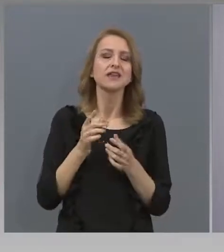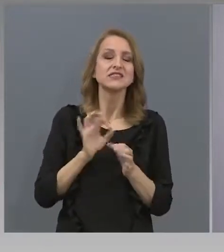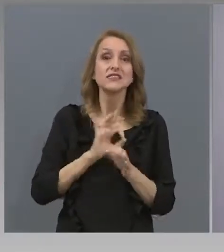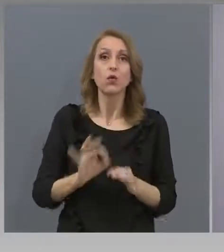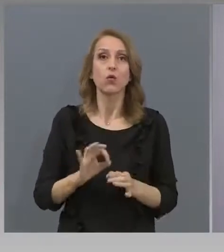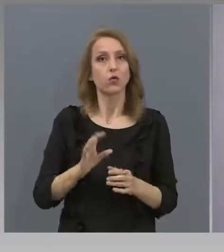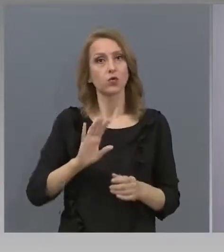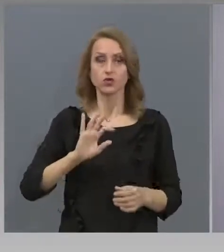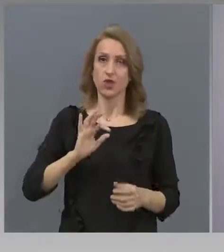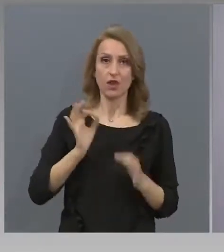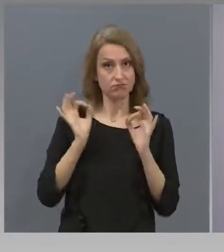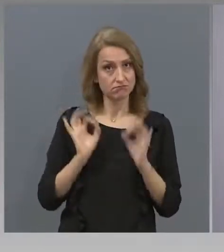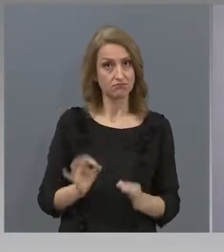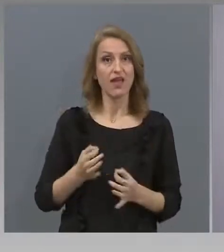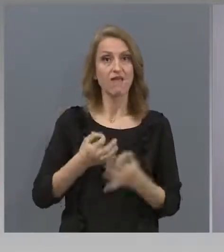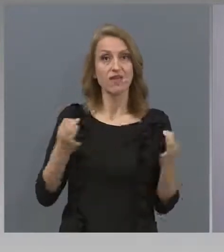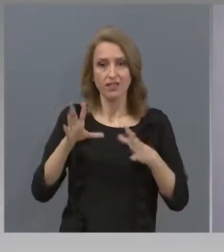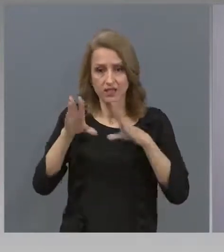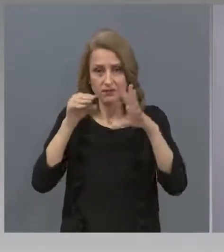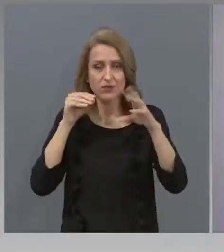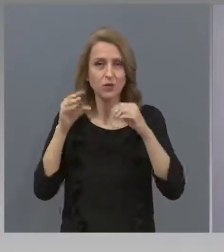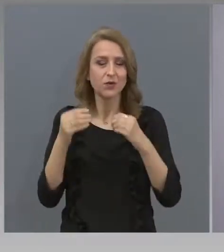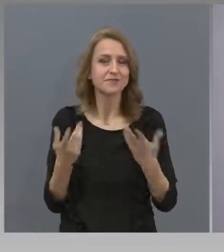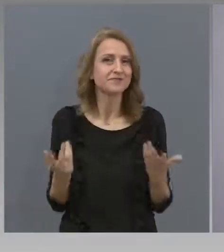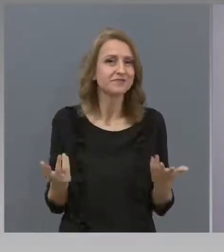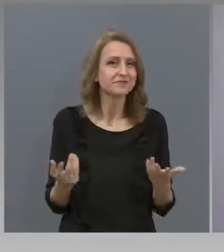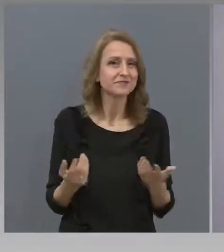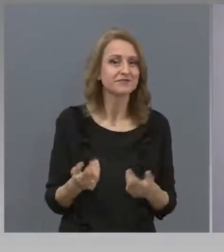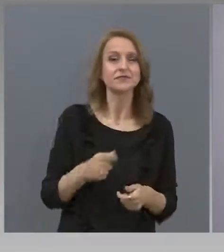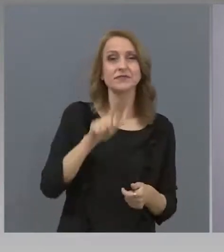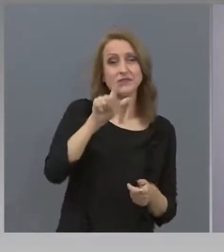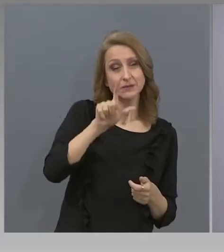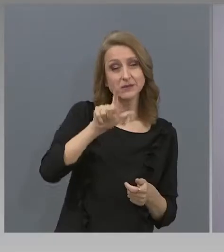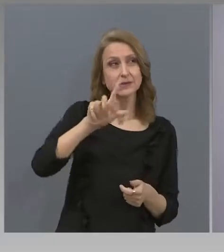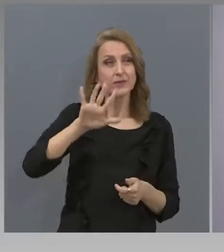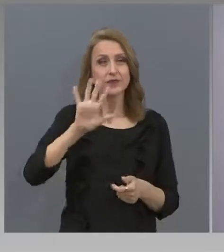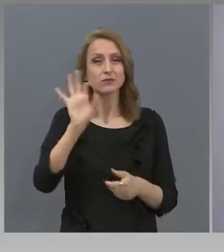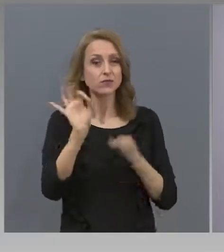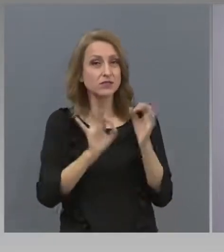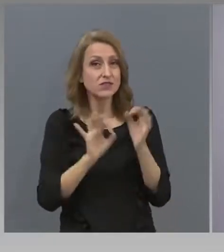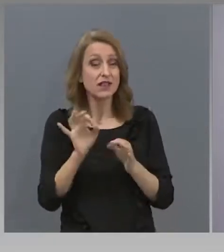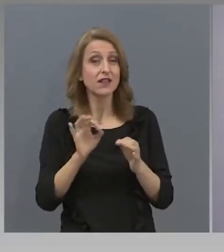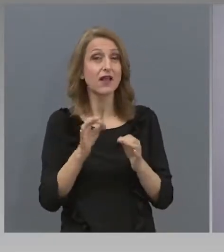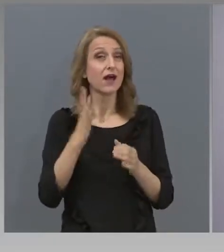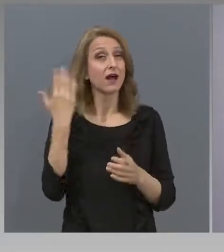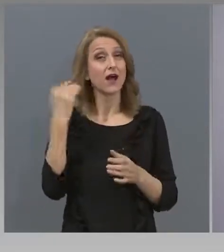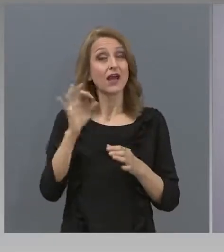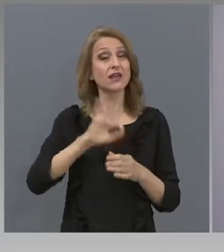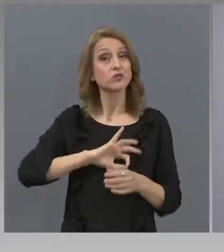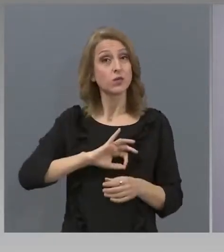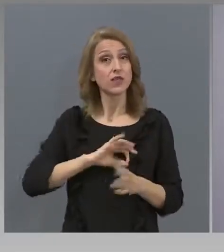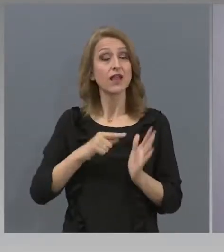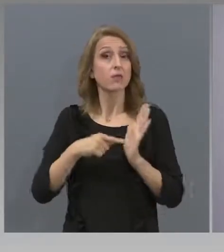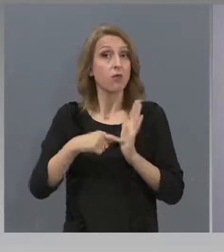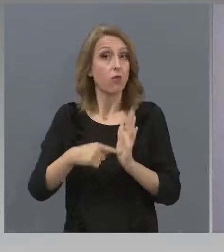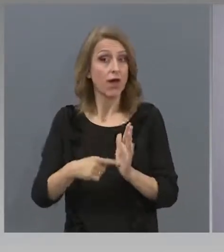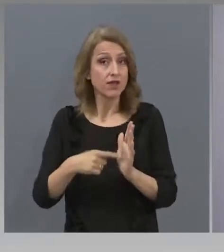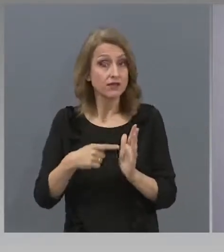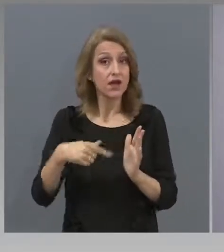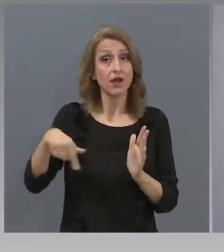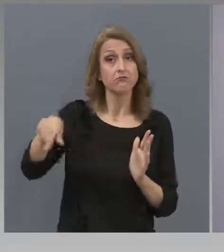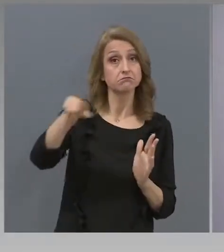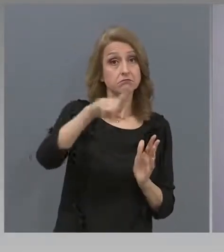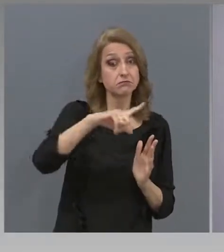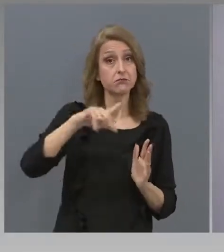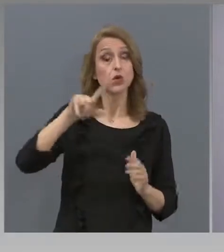,5% по едни резултати, които обобщихме миналата седмица, показаха, че от учениците